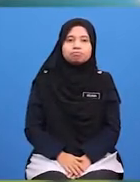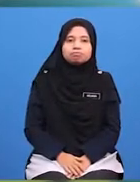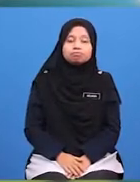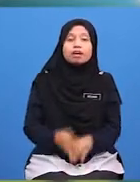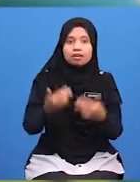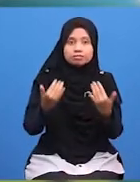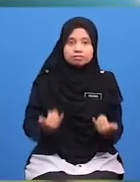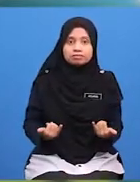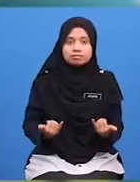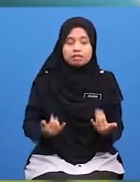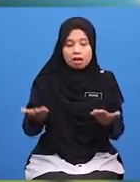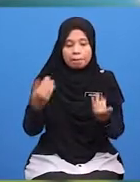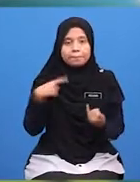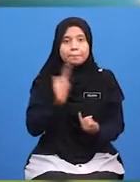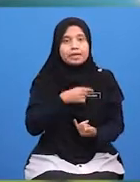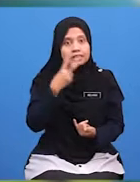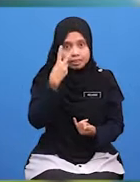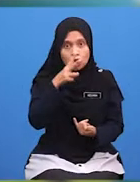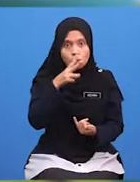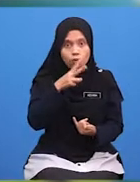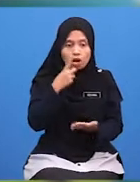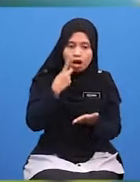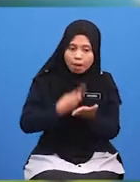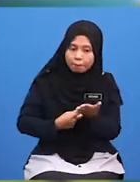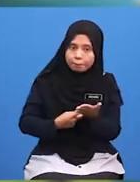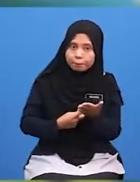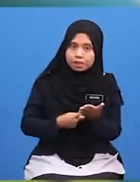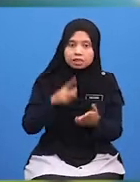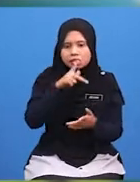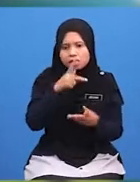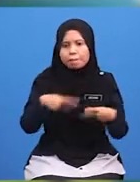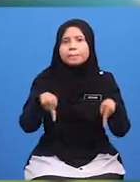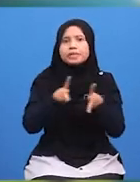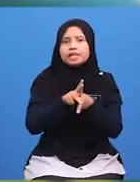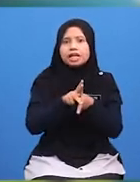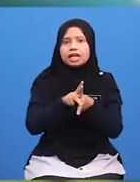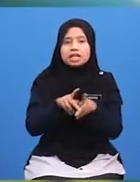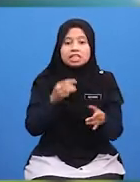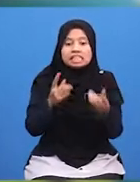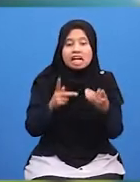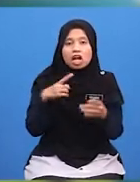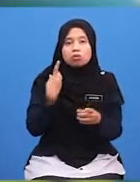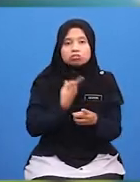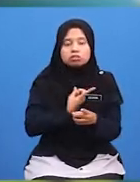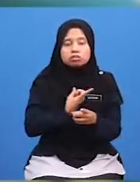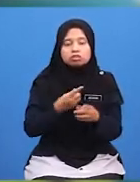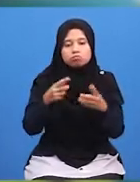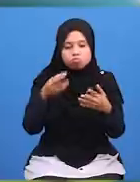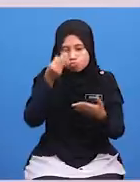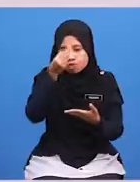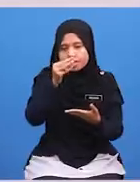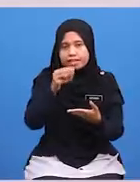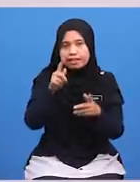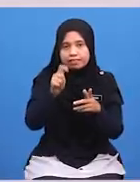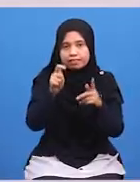Sekarang Mari kita Lihat Apakah Kepentingannya Jika kita Memulikan Tetamu